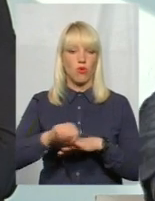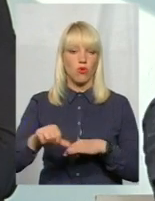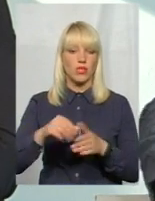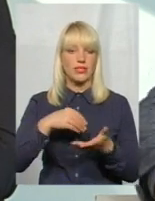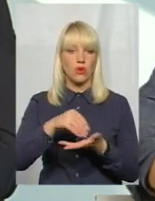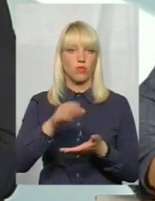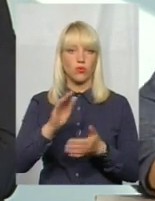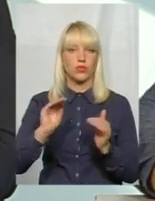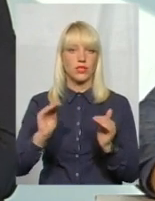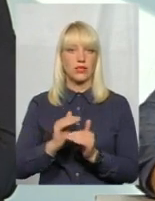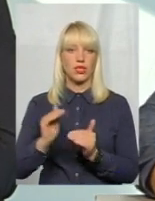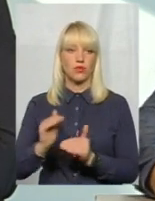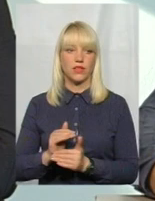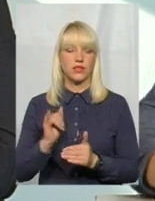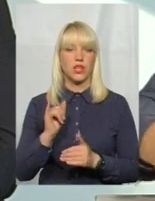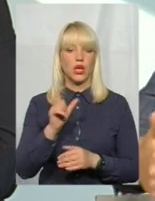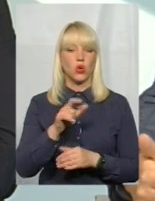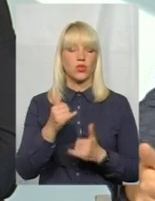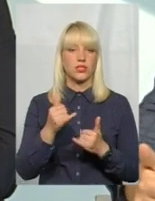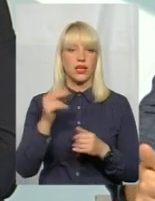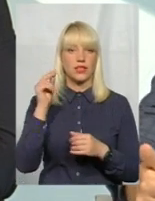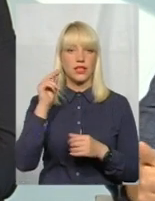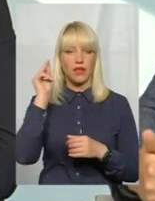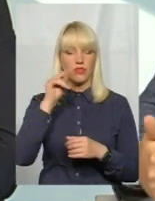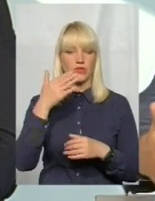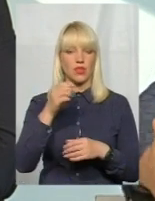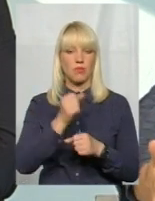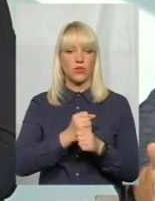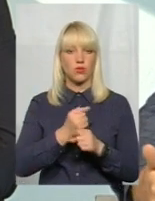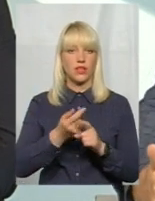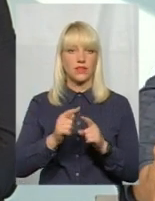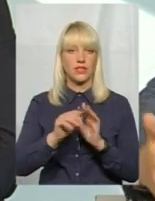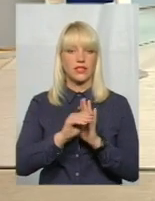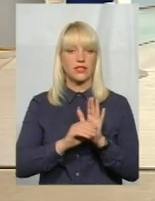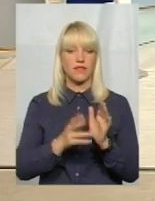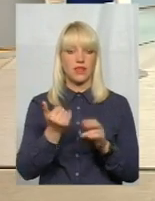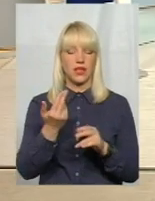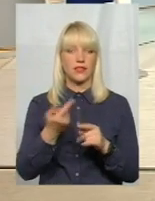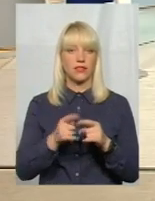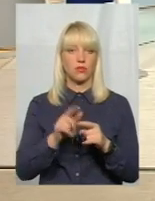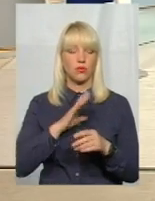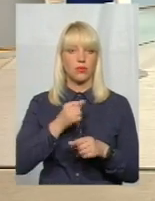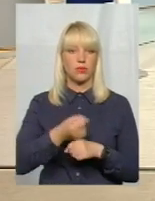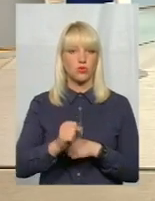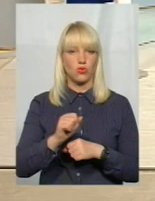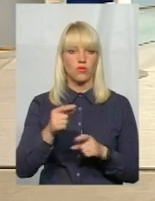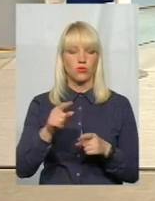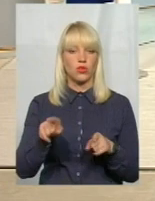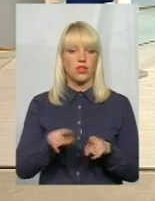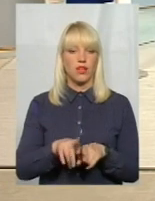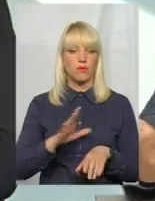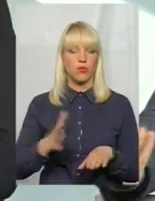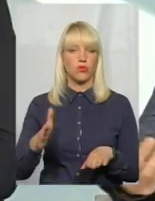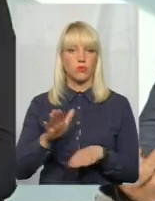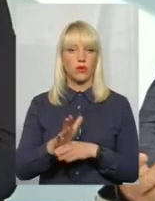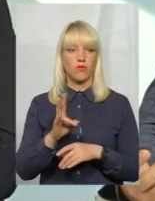І люди зараз вже навчились працювати у цій системі. Тобто, це було так, це було примусово, тому що було таке розпорядження, але